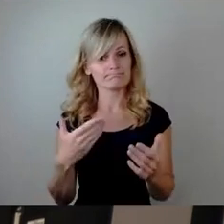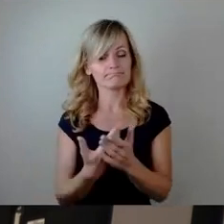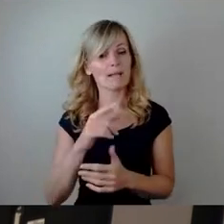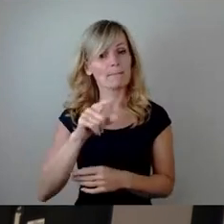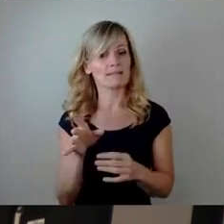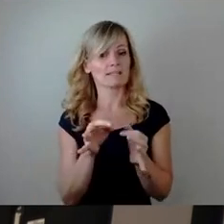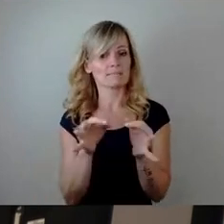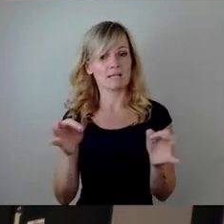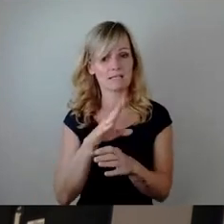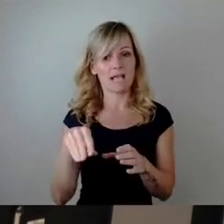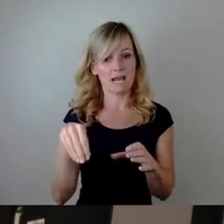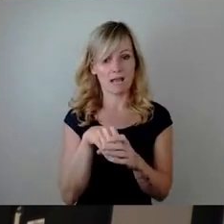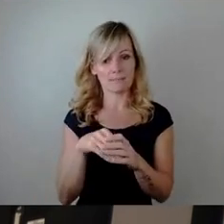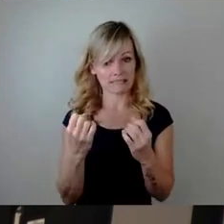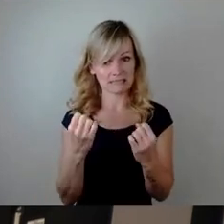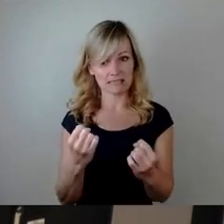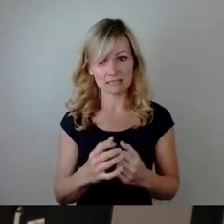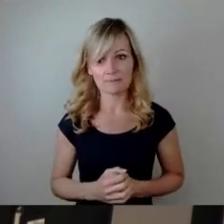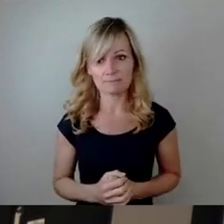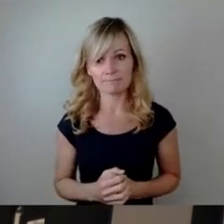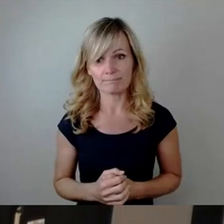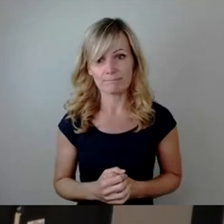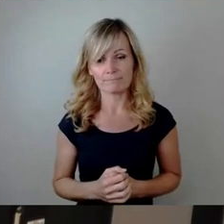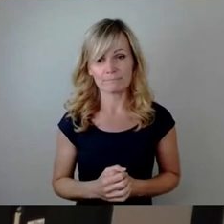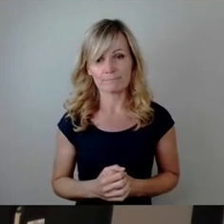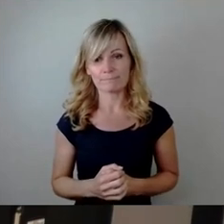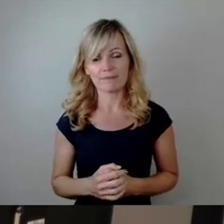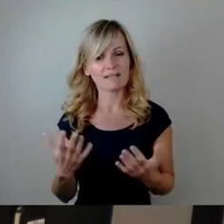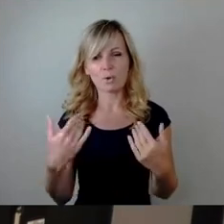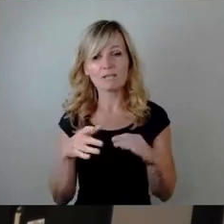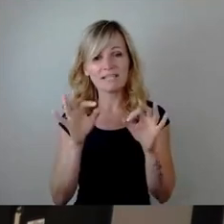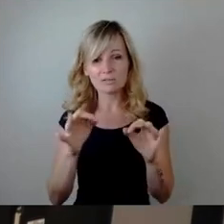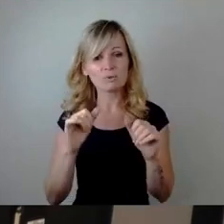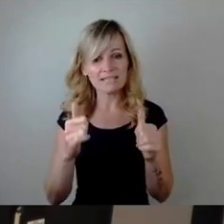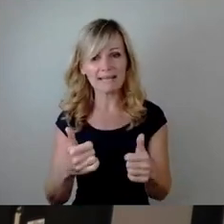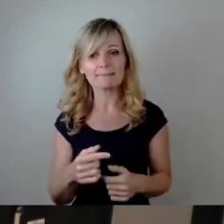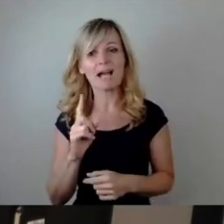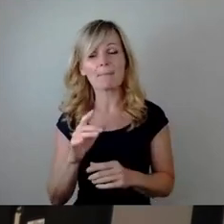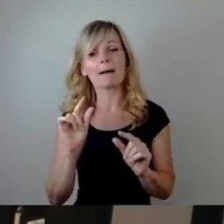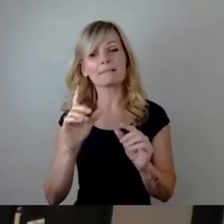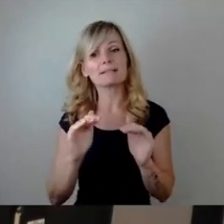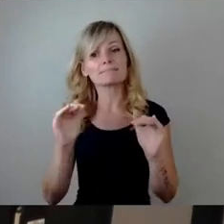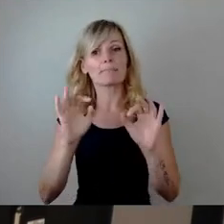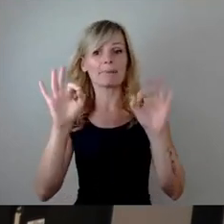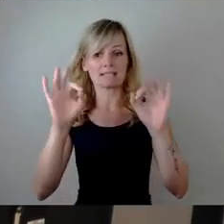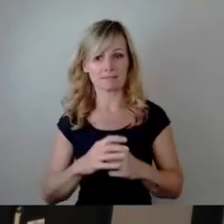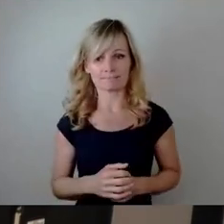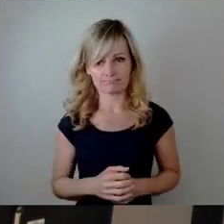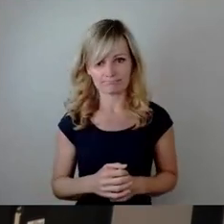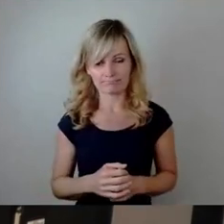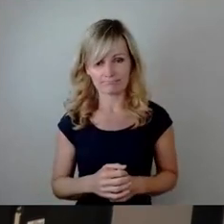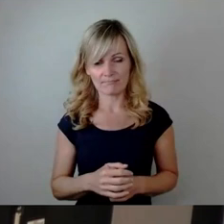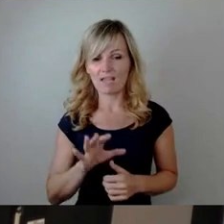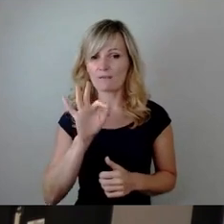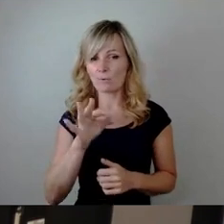Teilhabe gesichert. Damit lebt es sich noch immer nicht gut, aber immerhin ein Stückchen besser. Und das sollte doch für die finanziell